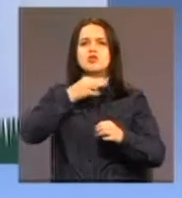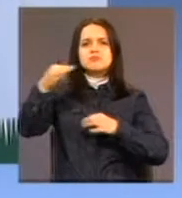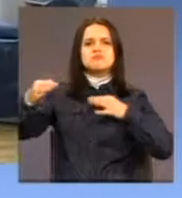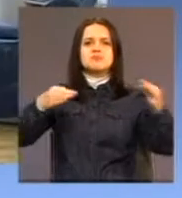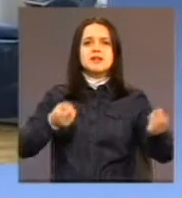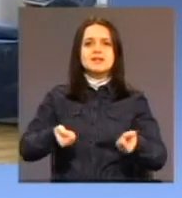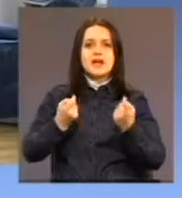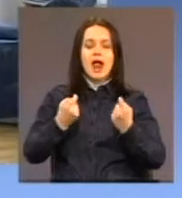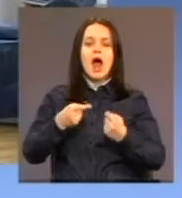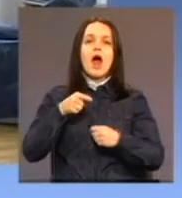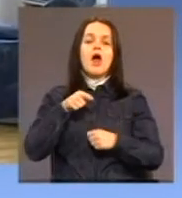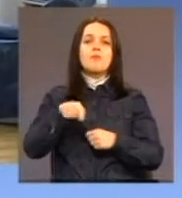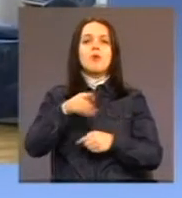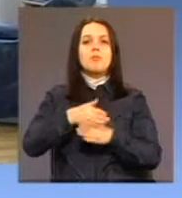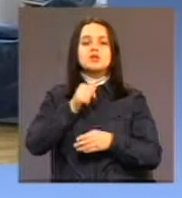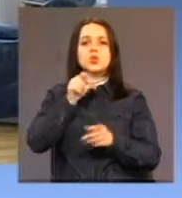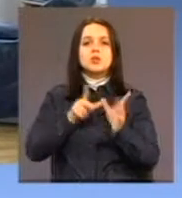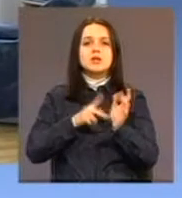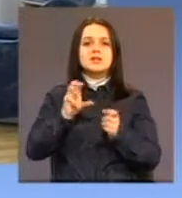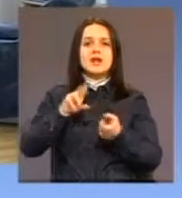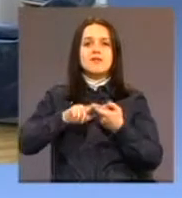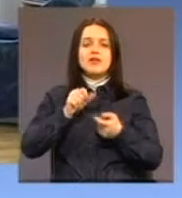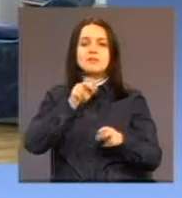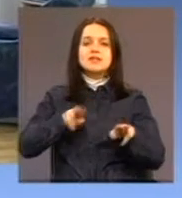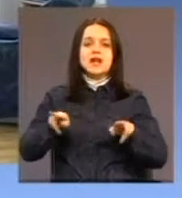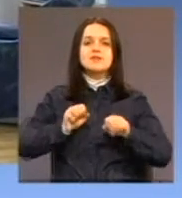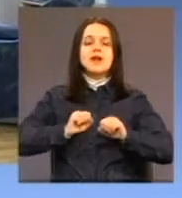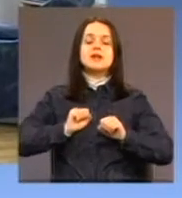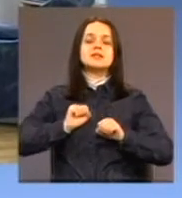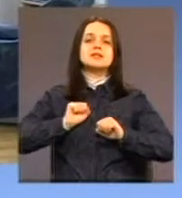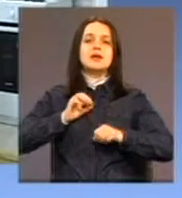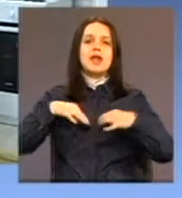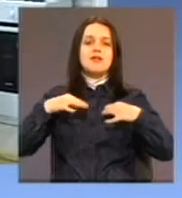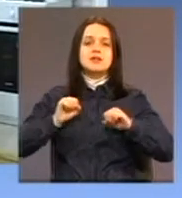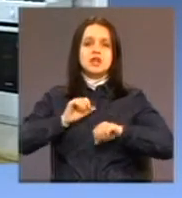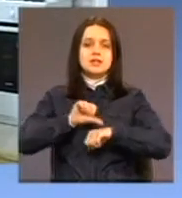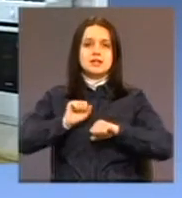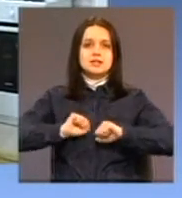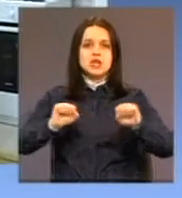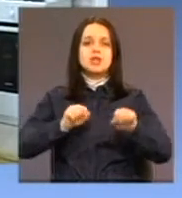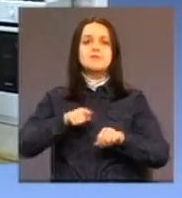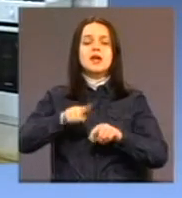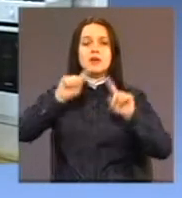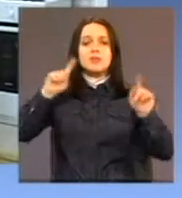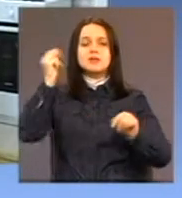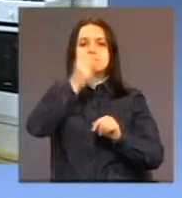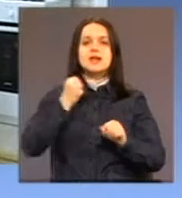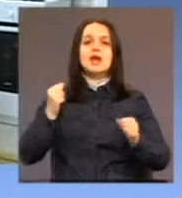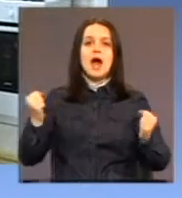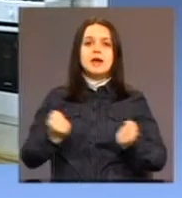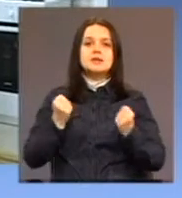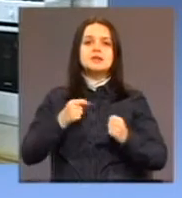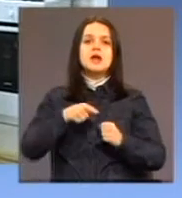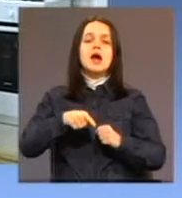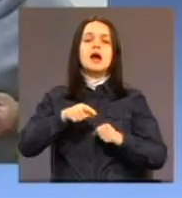Pomogli su i UNICEF, Ministarstvo zdravlja i socijalne zaštite Republike Srpske i akcija predsjednika Republike Srpske s ljubavju